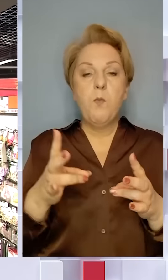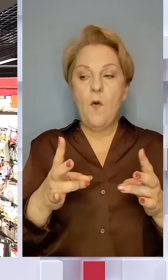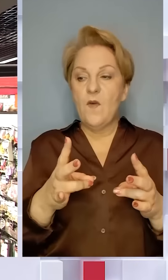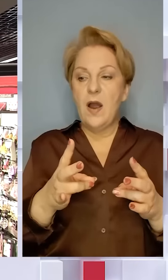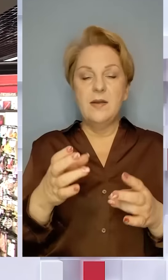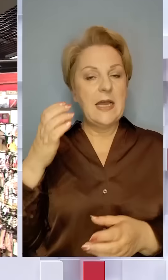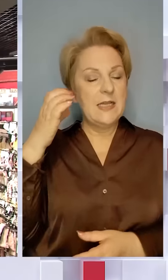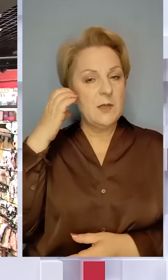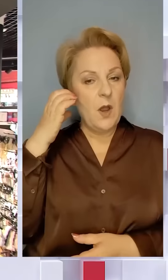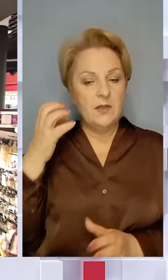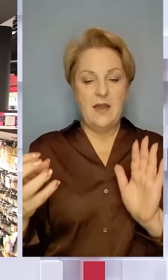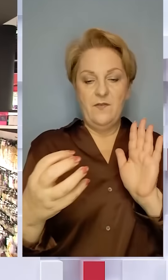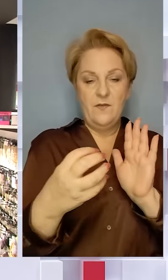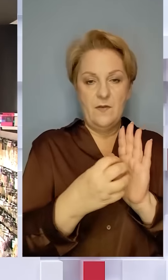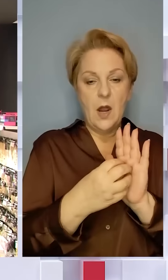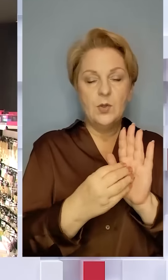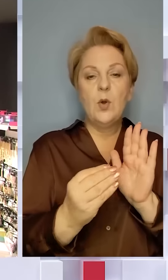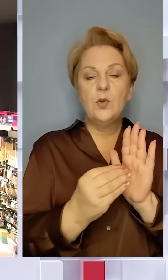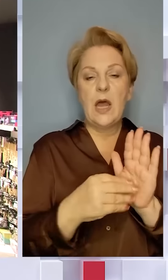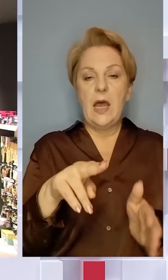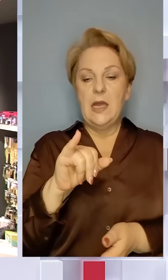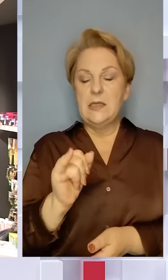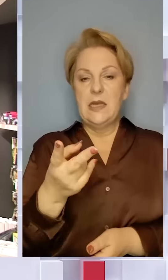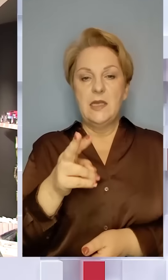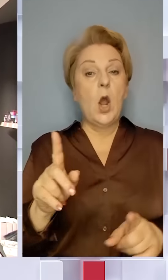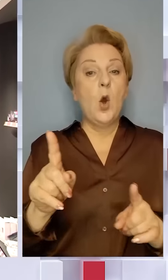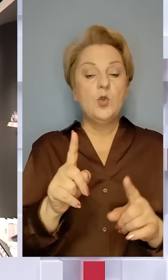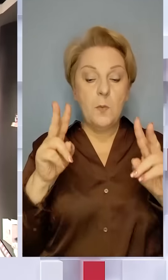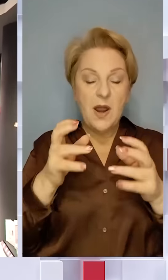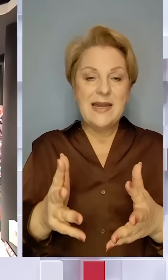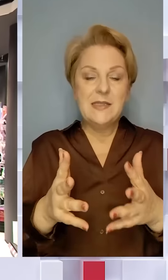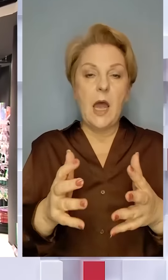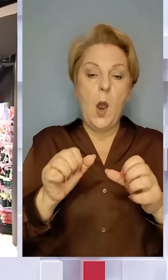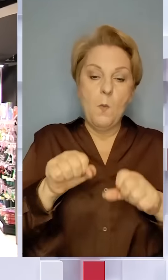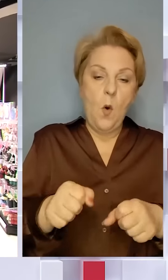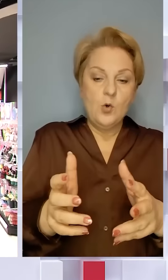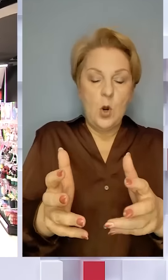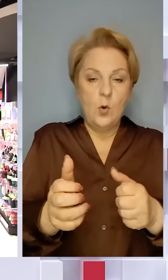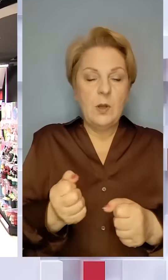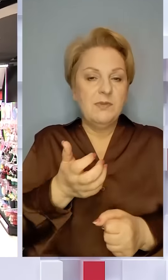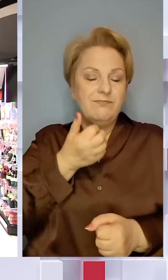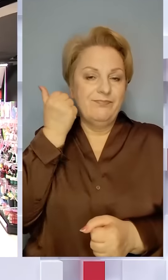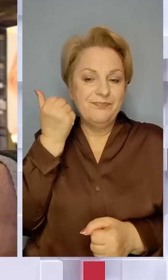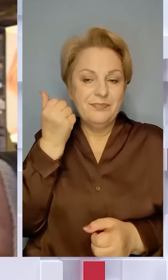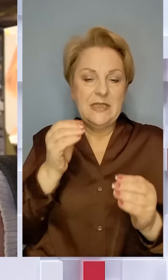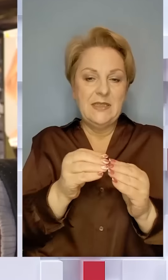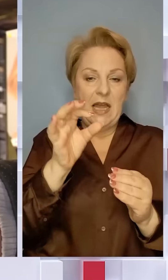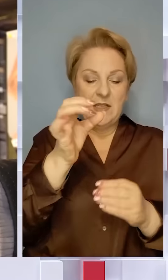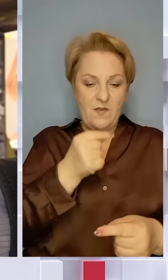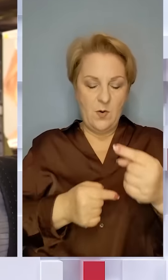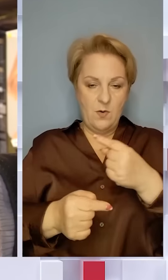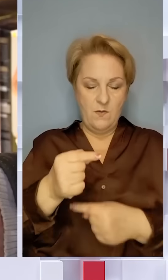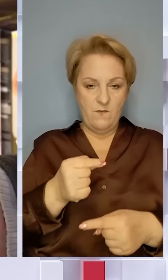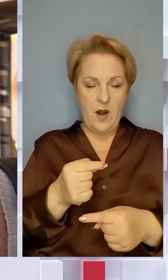смартфон і встановлений там додаток «Дія». Для того, щоб з'ясувати, чи можемо ми отримати за товар 10% кешбеку,